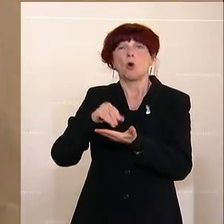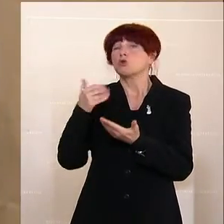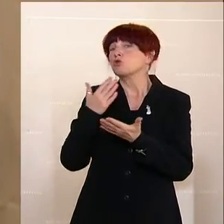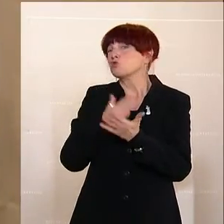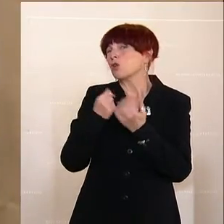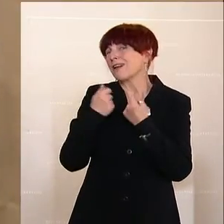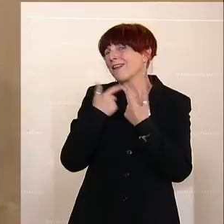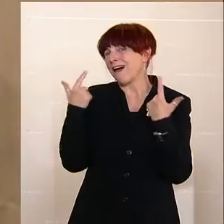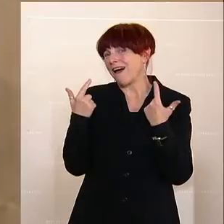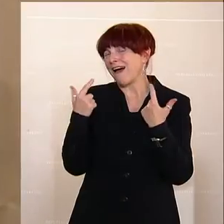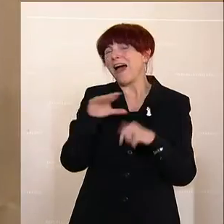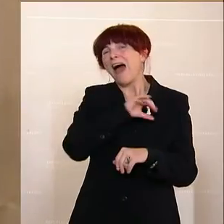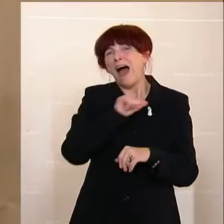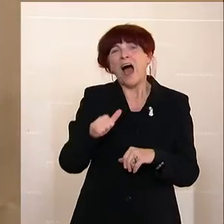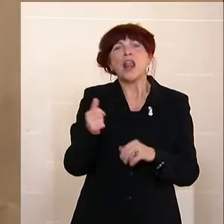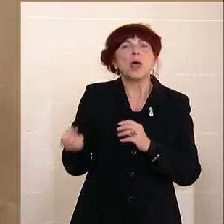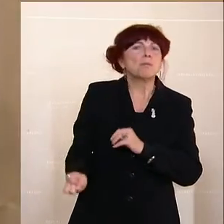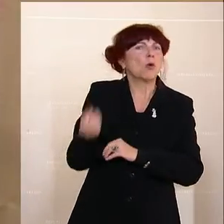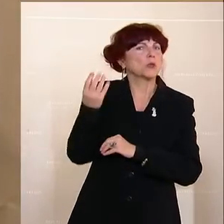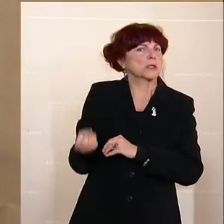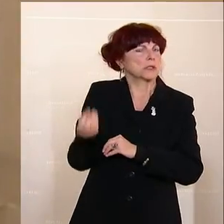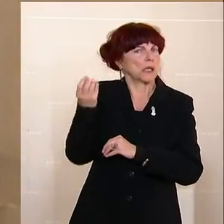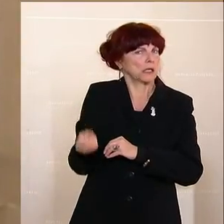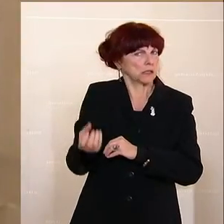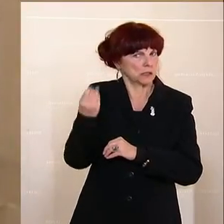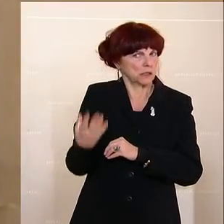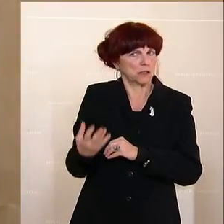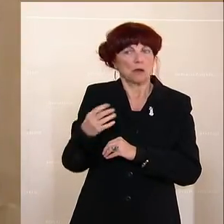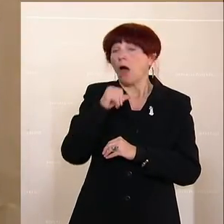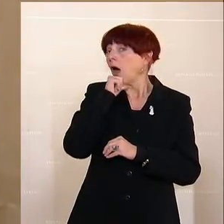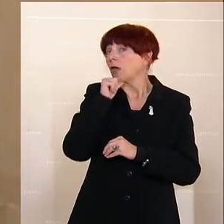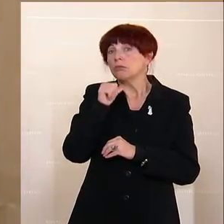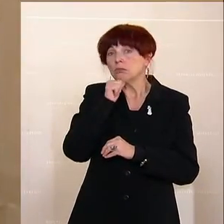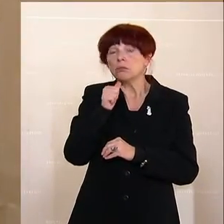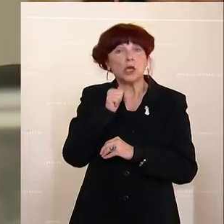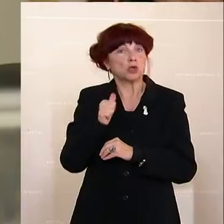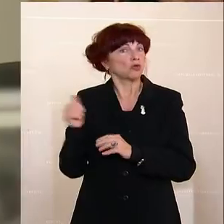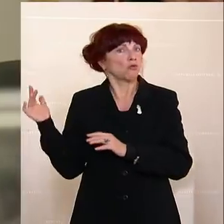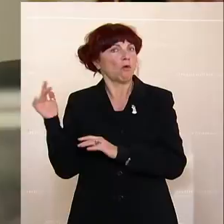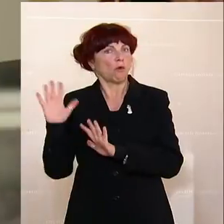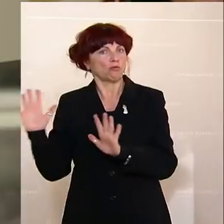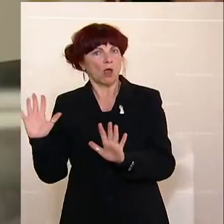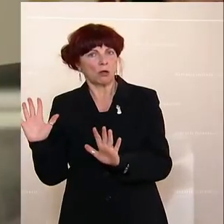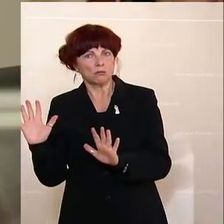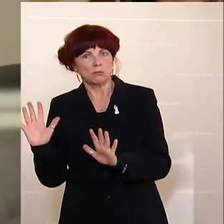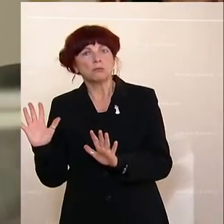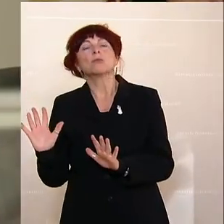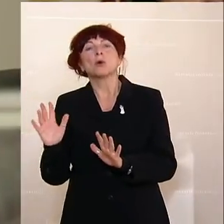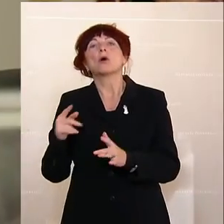dass alle diese Postings, die im Übrigen in keiner Weise inkriminiert sind, in einem